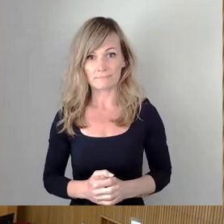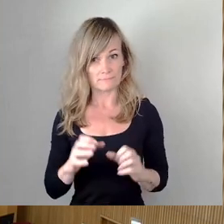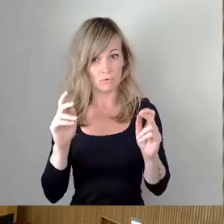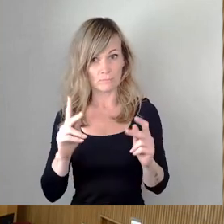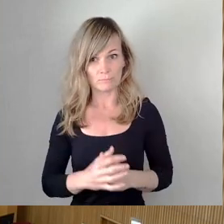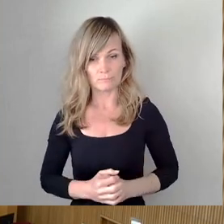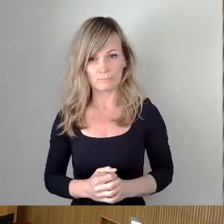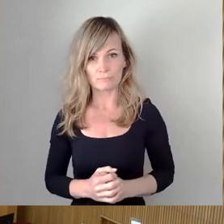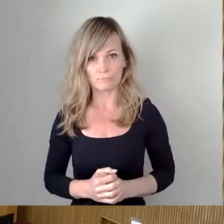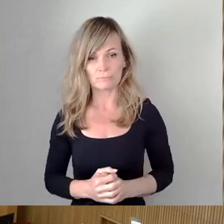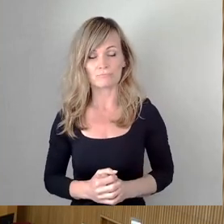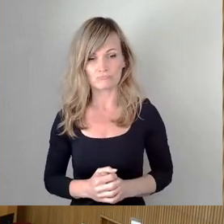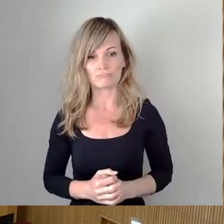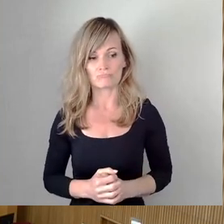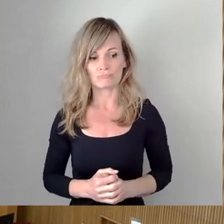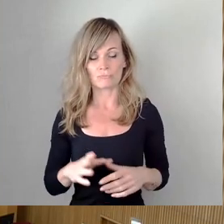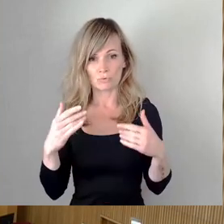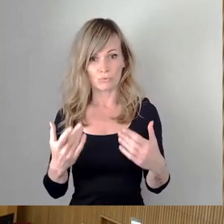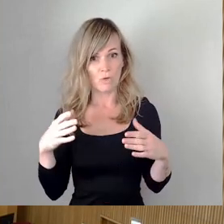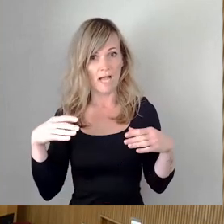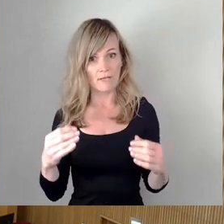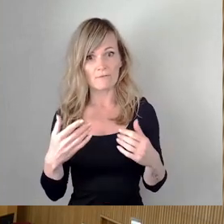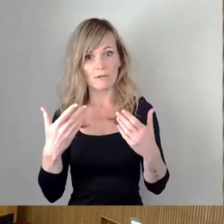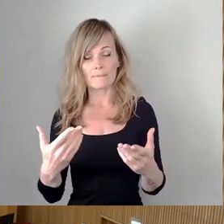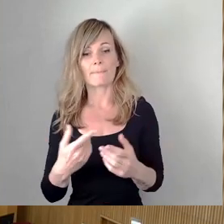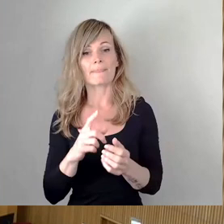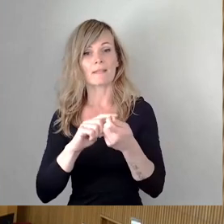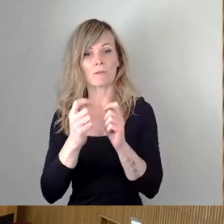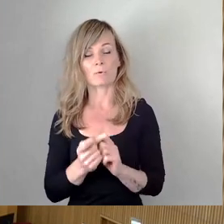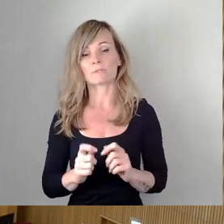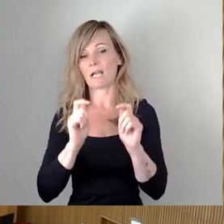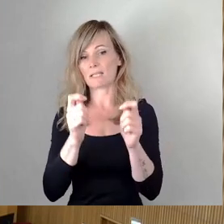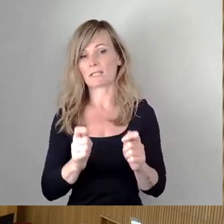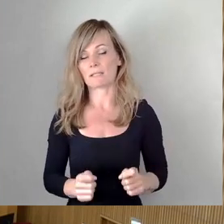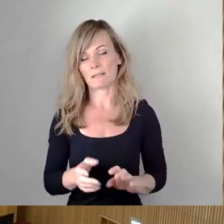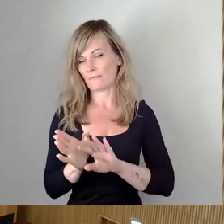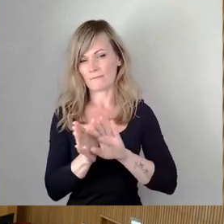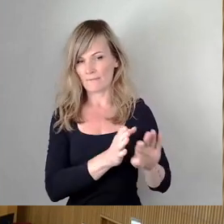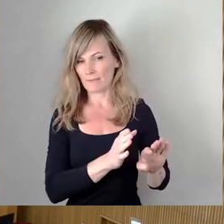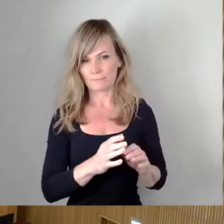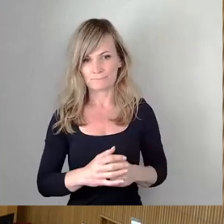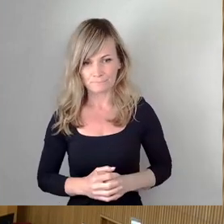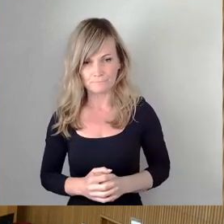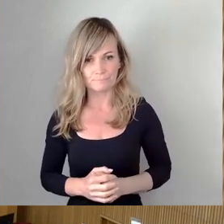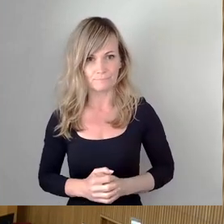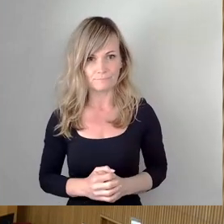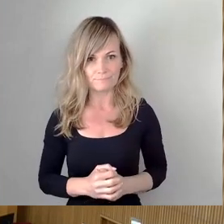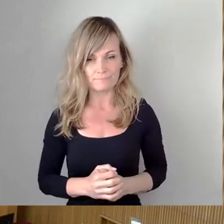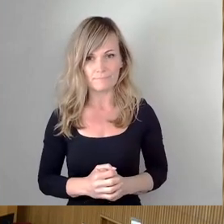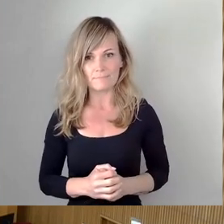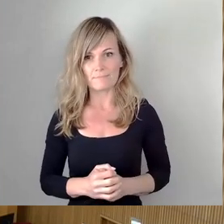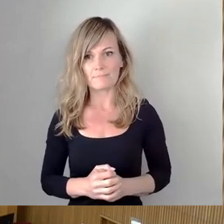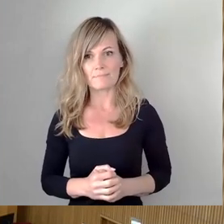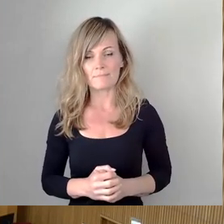Wurden wir vielleicht mal so beginnen, lasse ich erstmal die Änderungsanträge beiseite. Wir würden erstmal die Vorlage Top